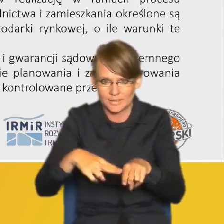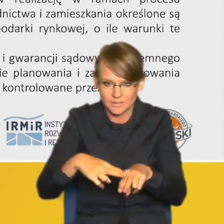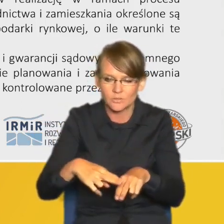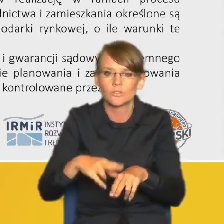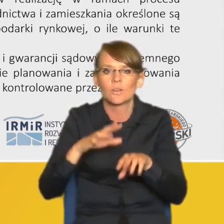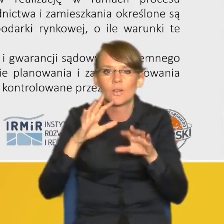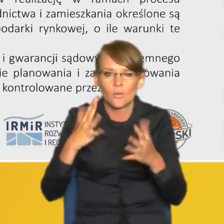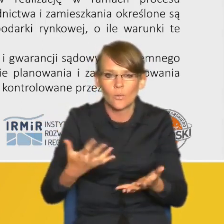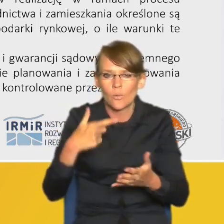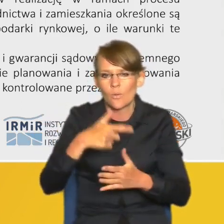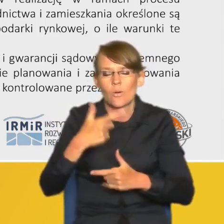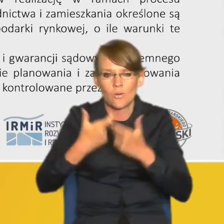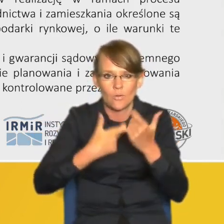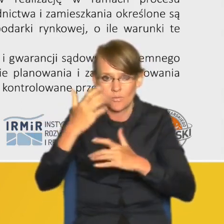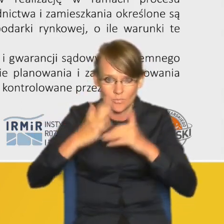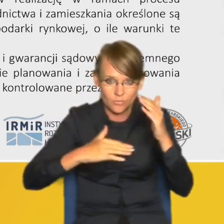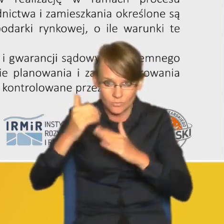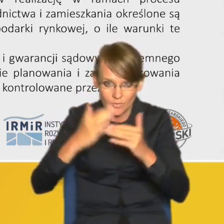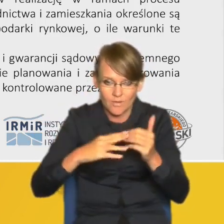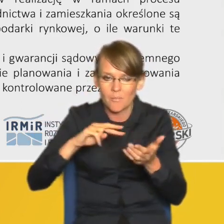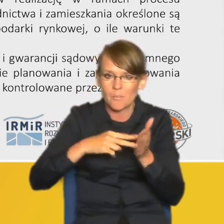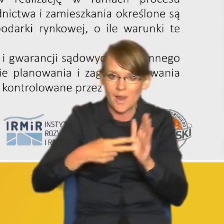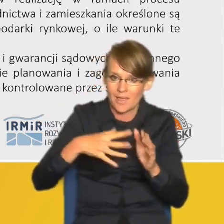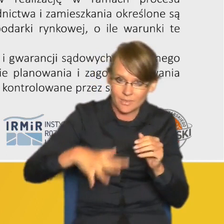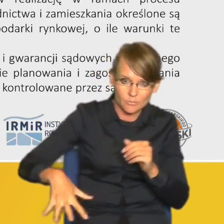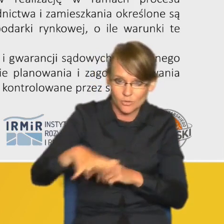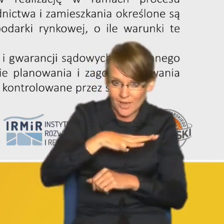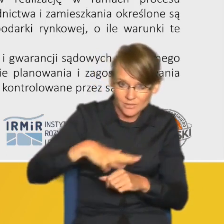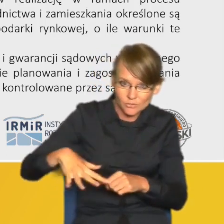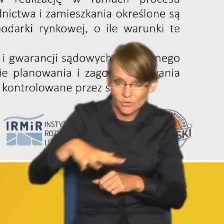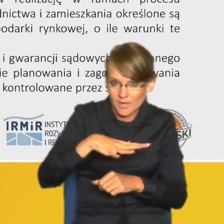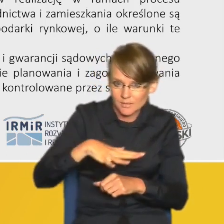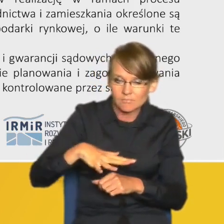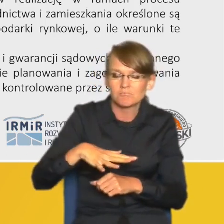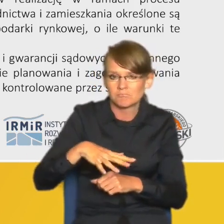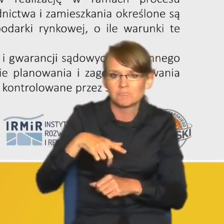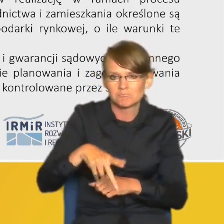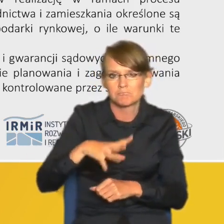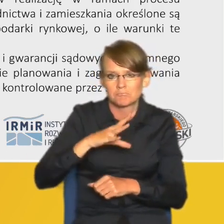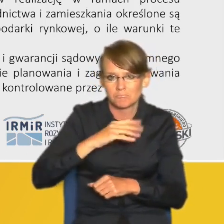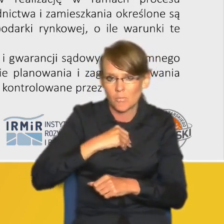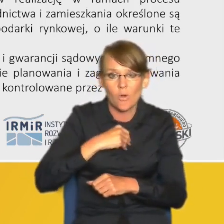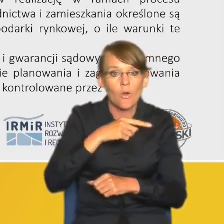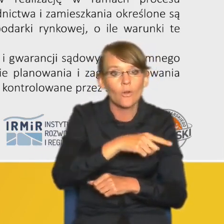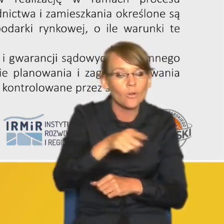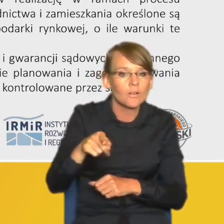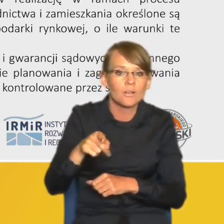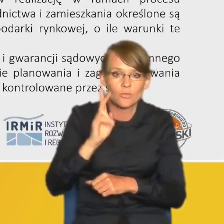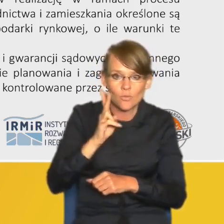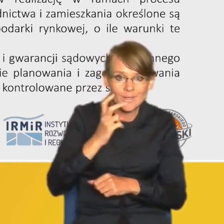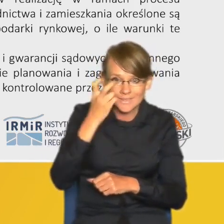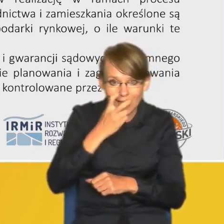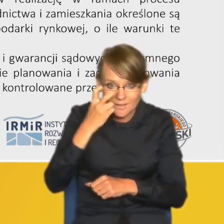określonej zabudowy na planie przestrzennym pozwala na udział zainteresowanych w tym